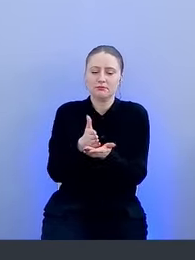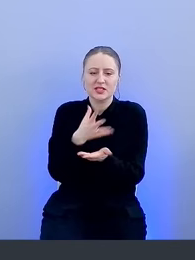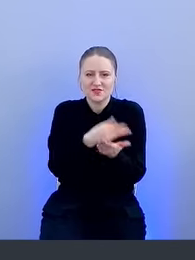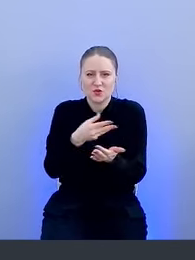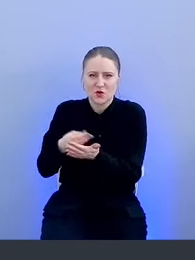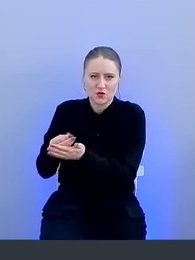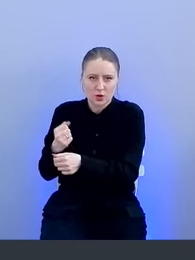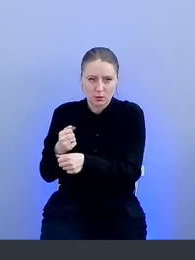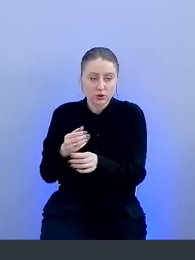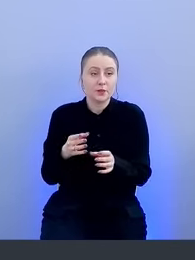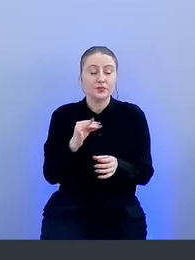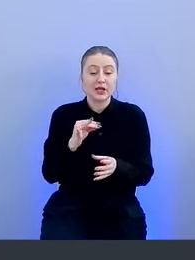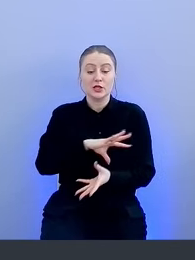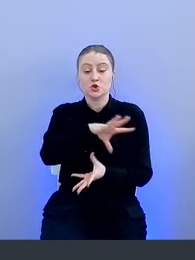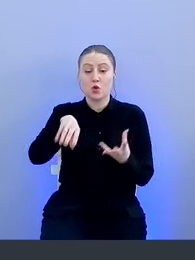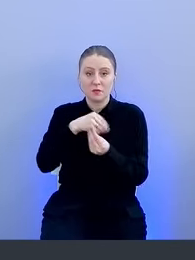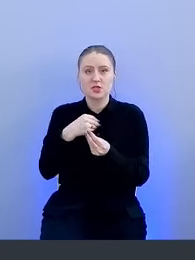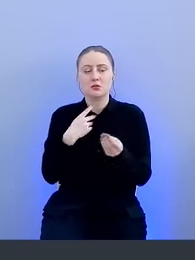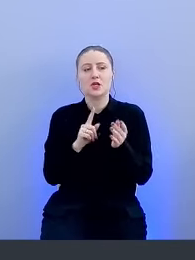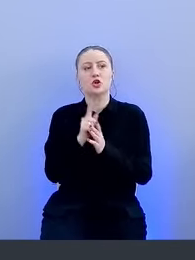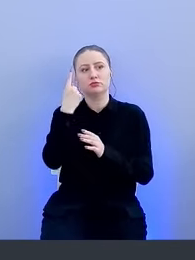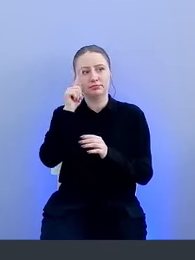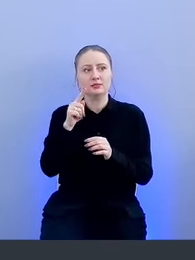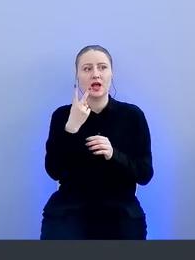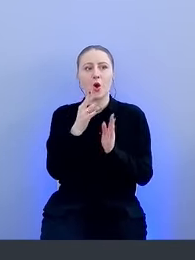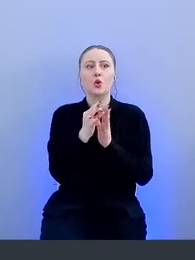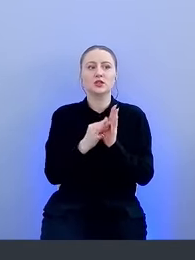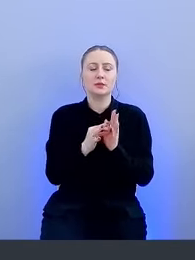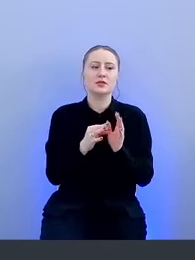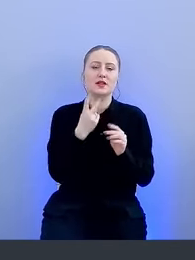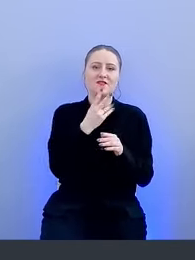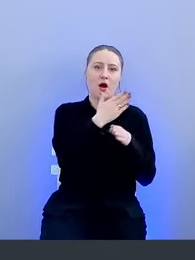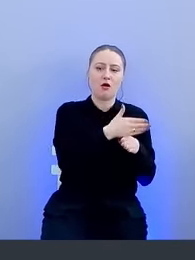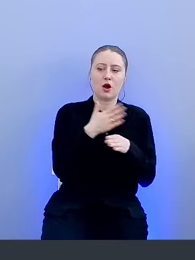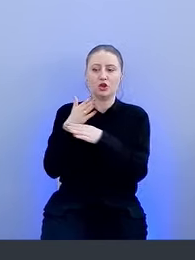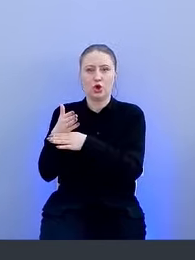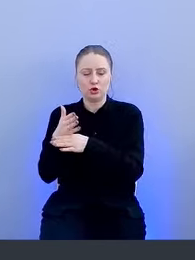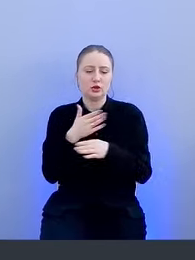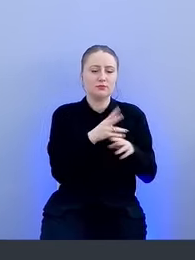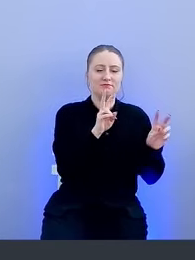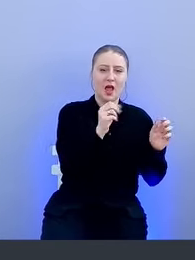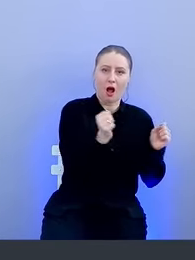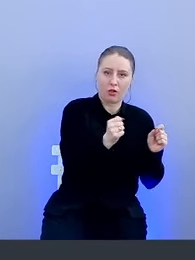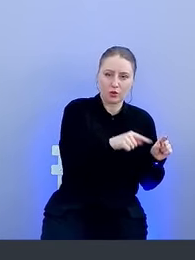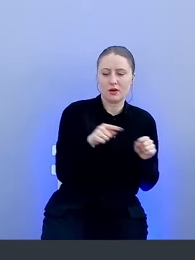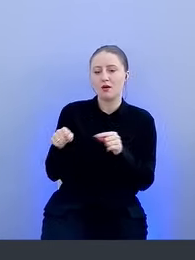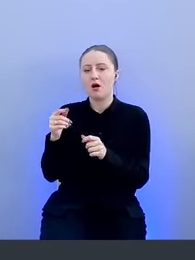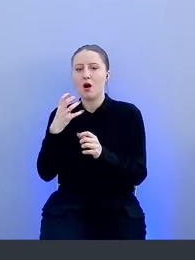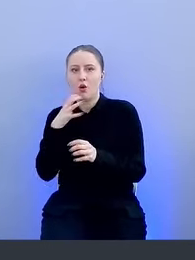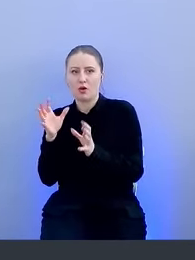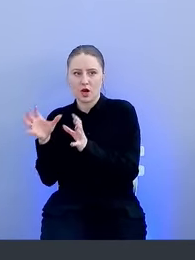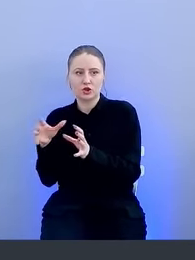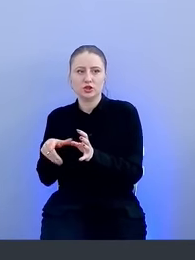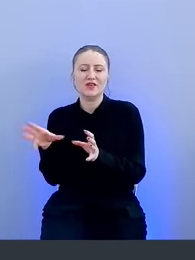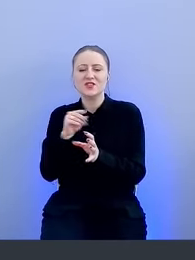Совместными усилиями мы пришли к концепции двух хранилищ. Холодного для исходных данных и горячего для хранения хэшей всех